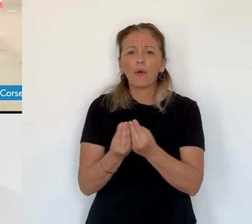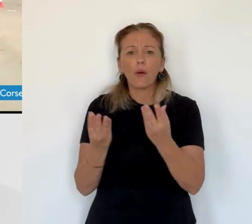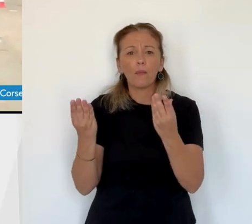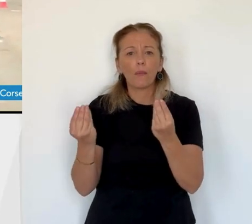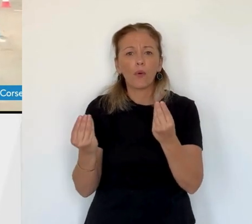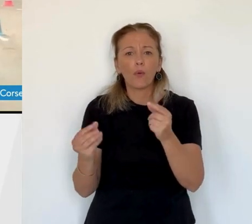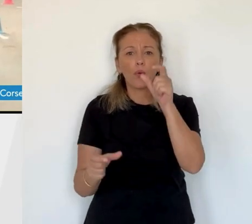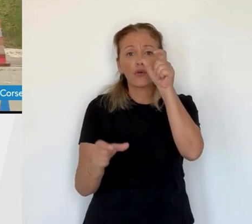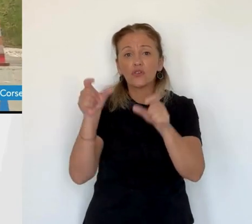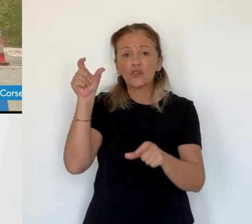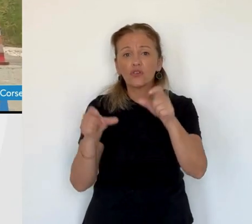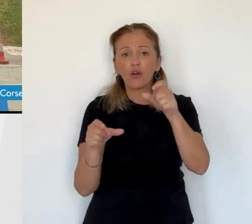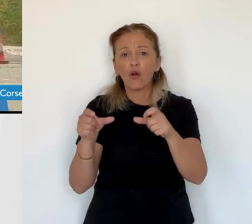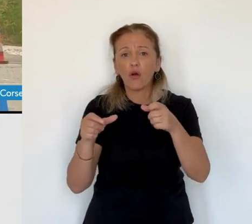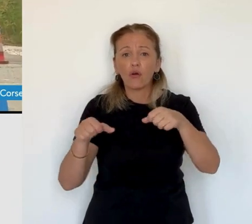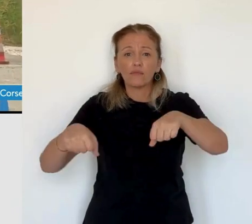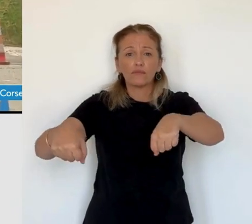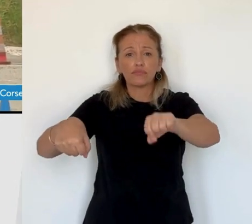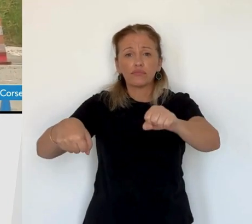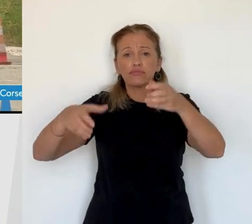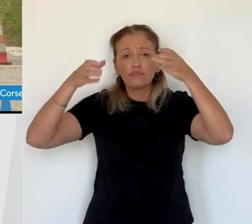aussi. Et il semble être entendu.